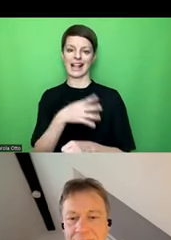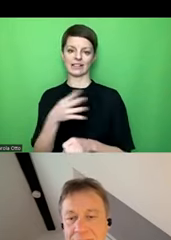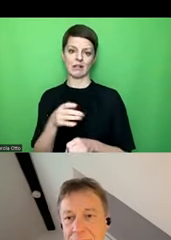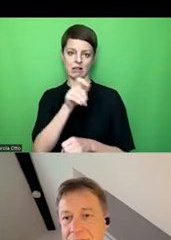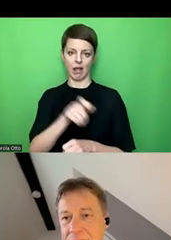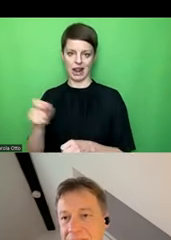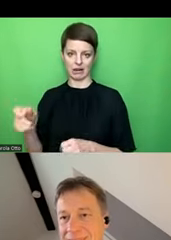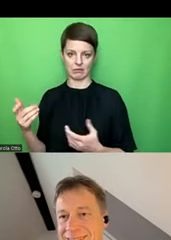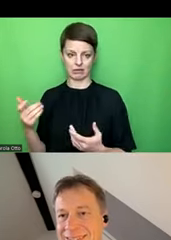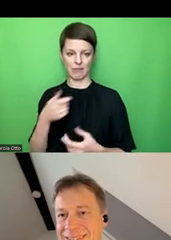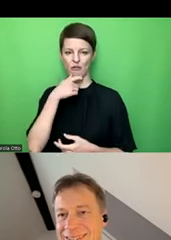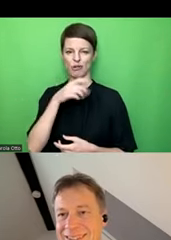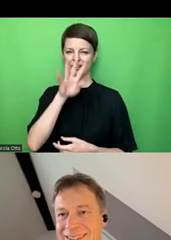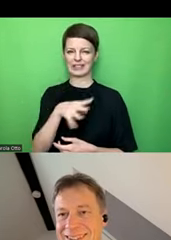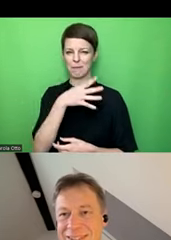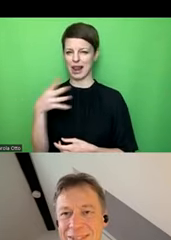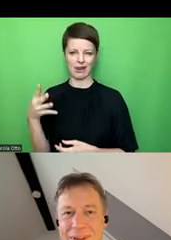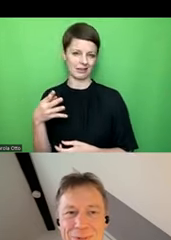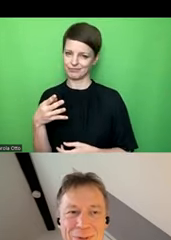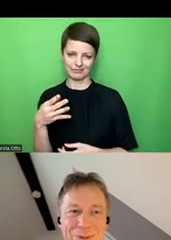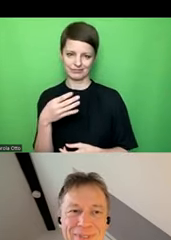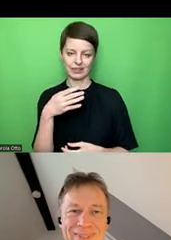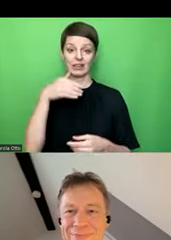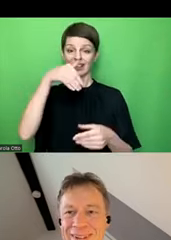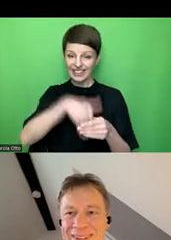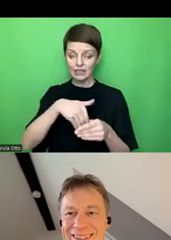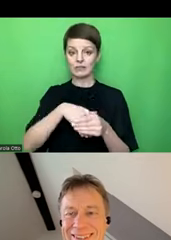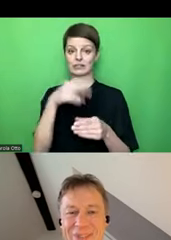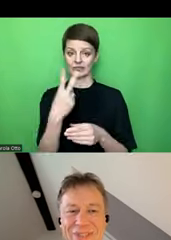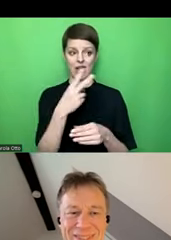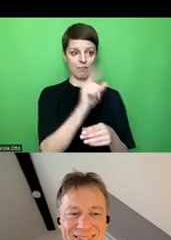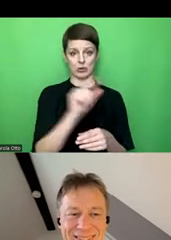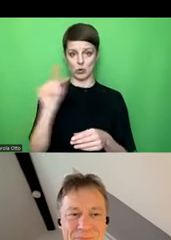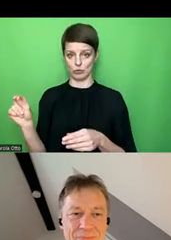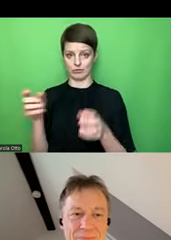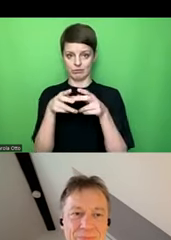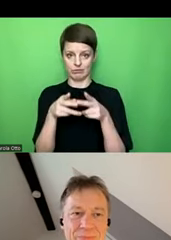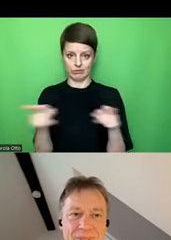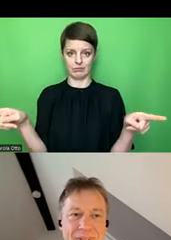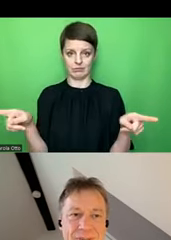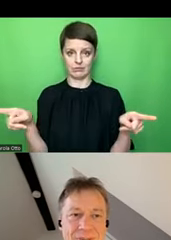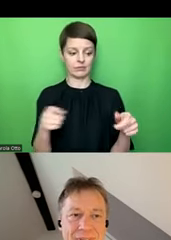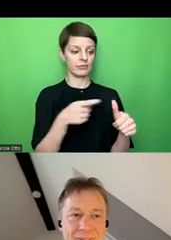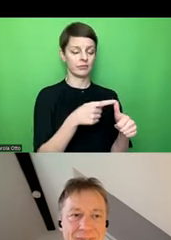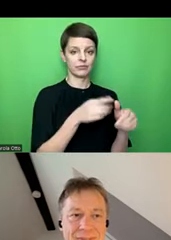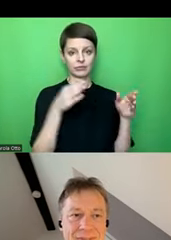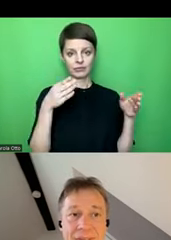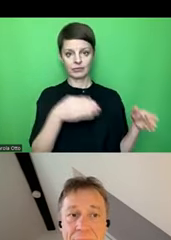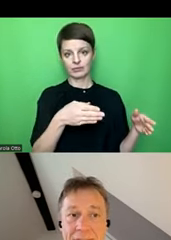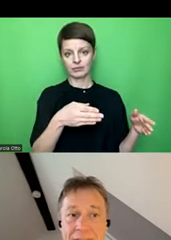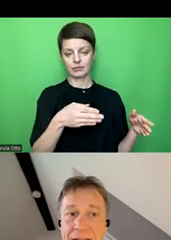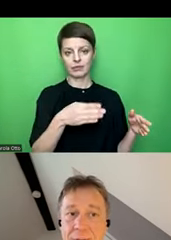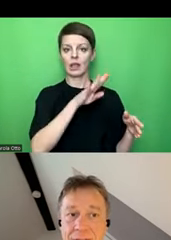werden schon sehen, das Wort Tabelle hat in Excel eigentlich zwei Bedeutungen. Einmal ist, wir sagen, es ist ein